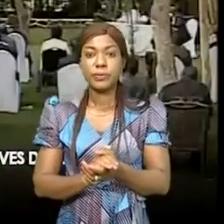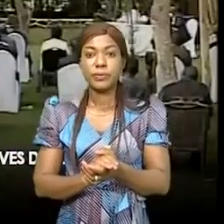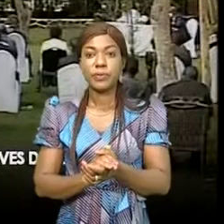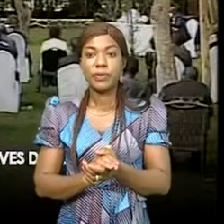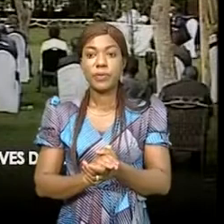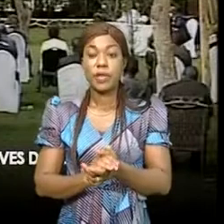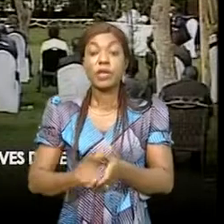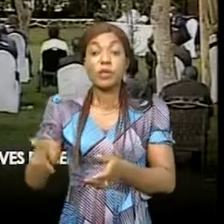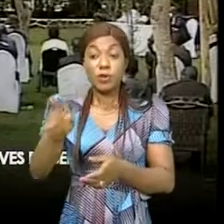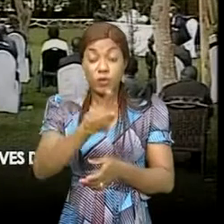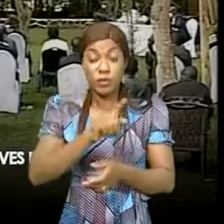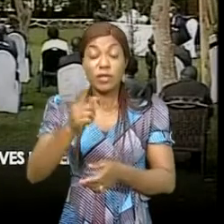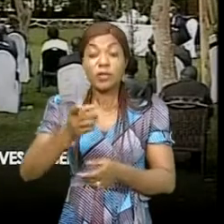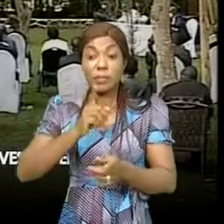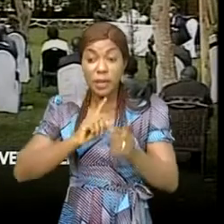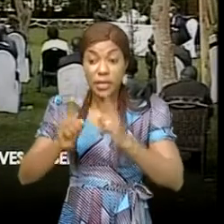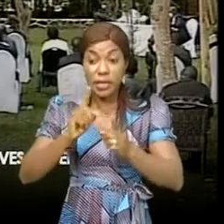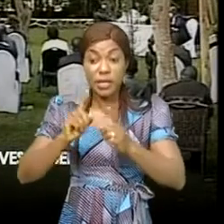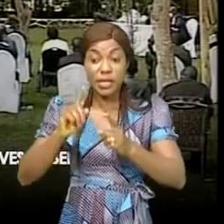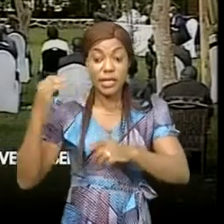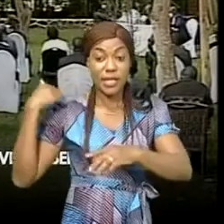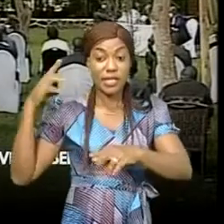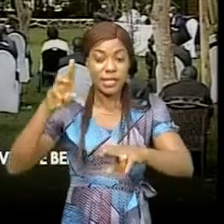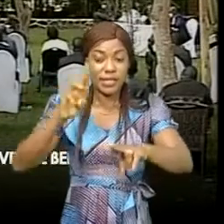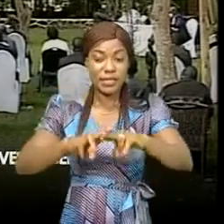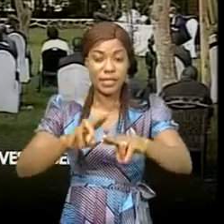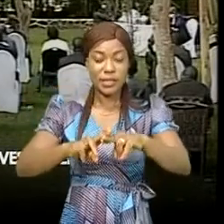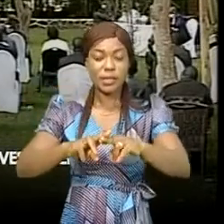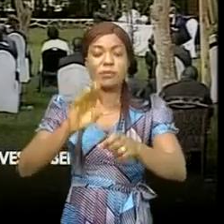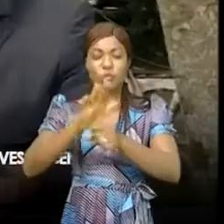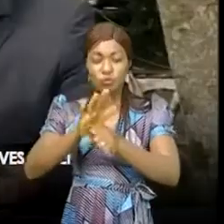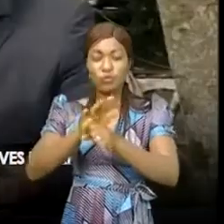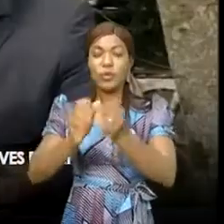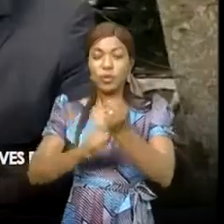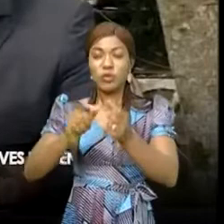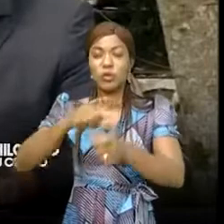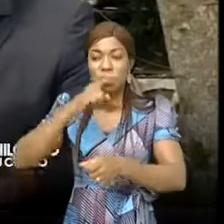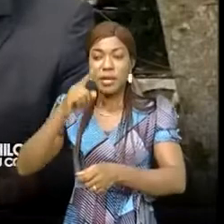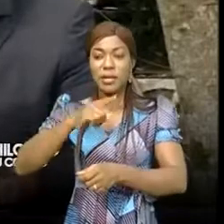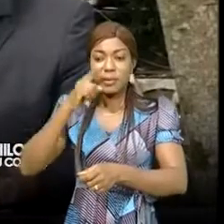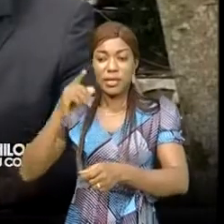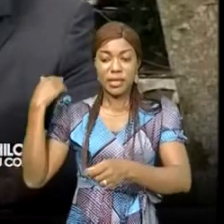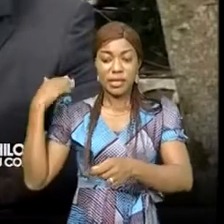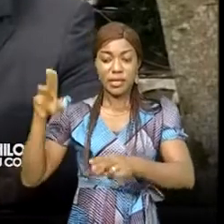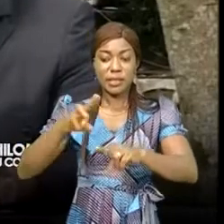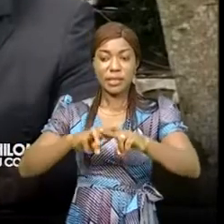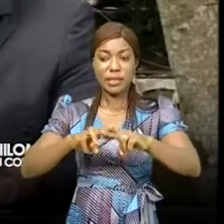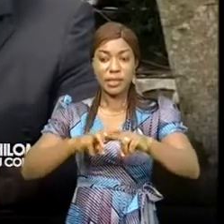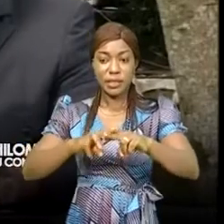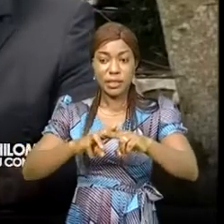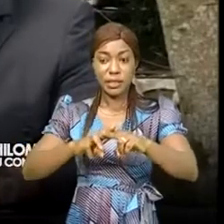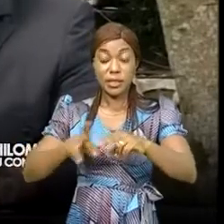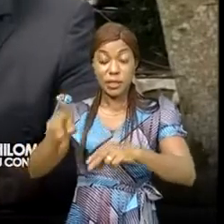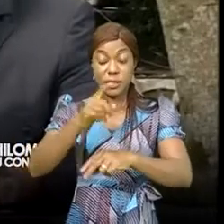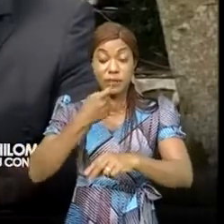Vous avez évoqué l'état de siège, je l'ai entendu à plusieurs reprises. L'état de siège, rassurez-vous,